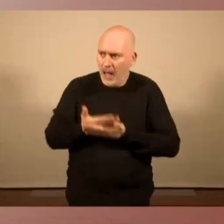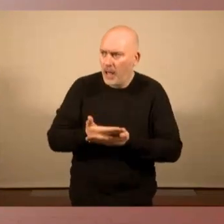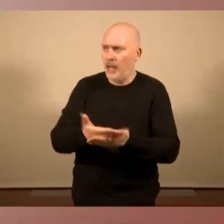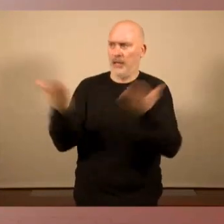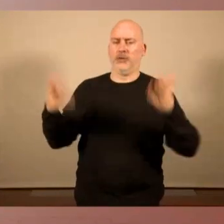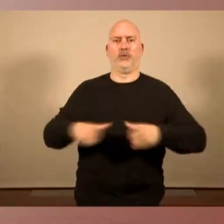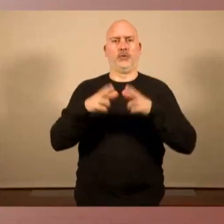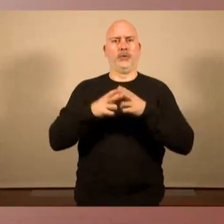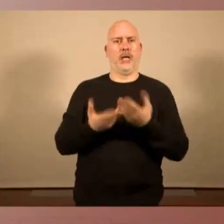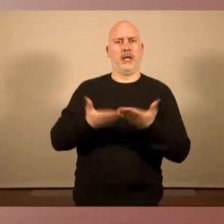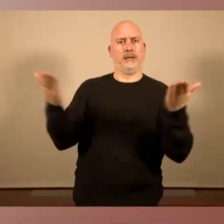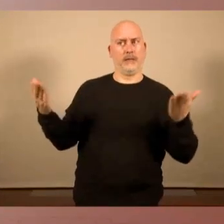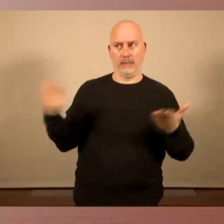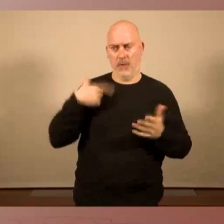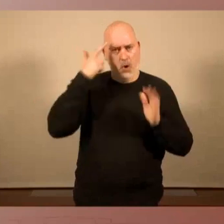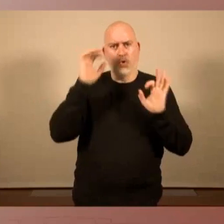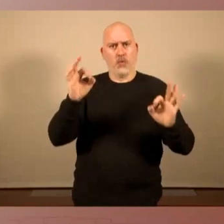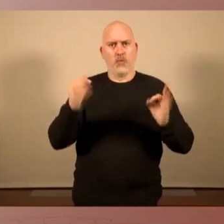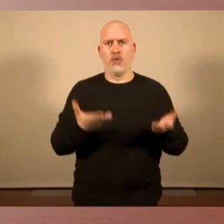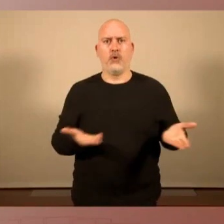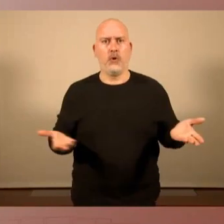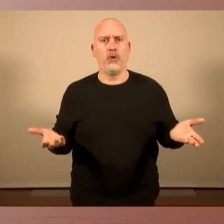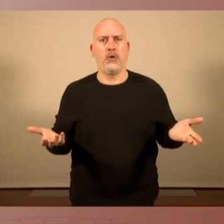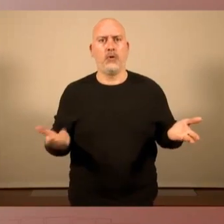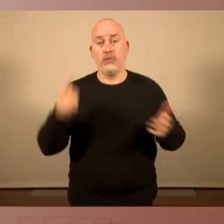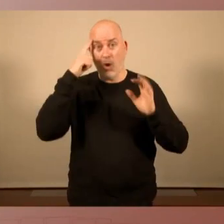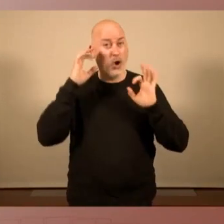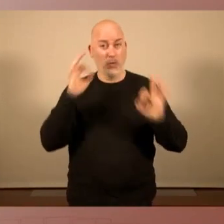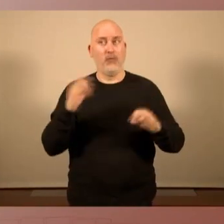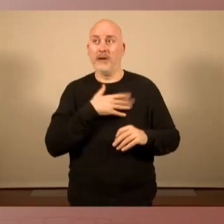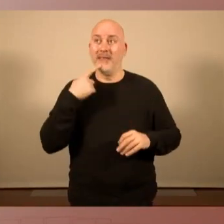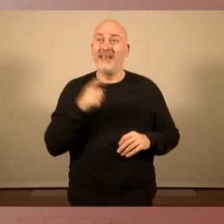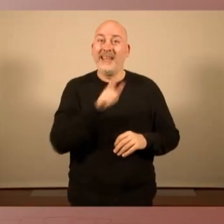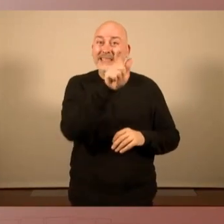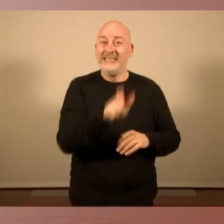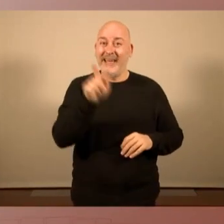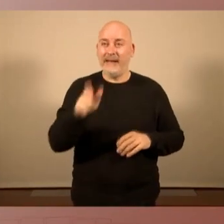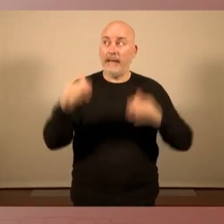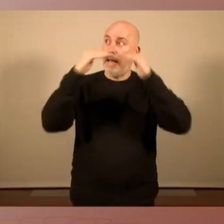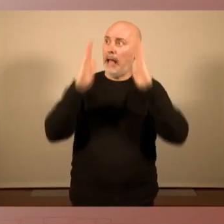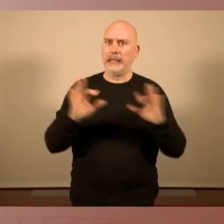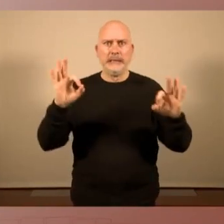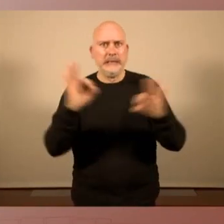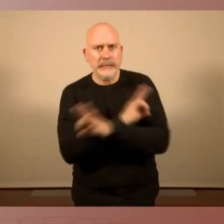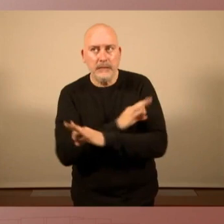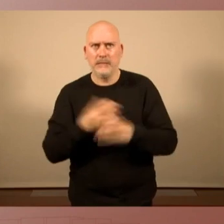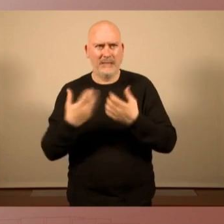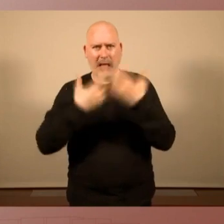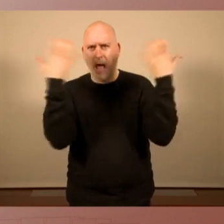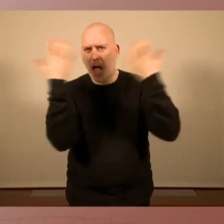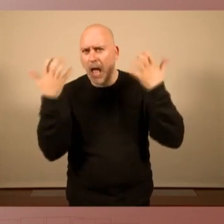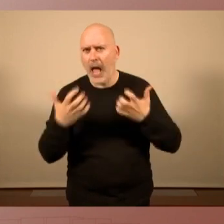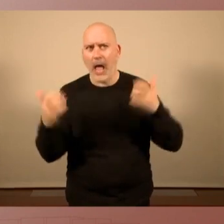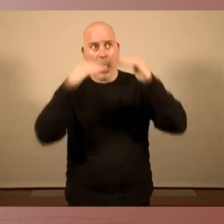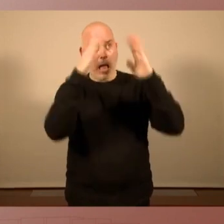Això és de sentit comú. És de sentit comú que no pot ser que mentre hi hagi gent sense casa hi hagi un munt de cases sense gent.